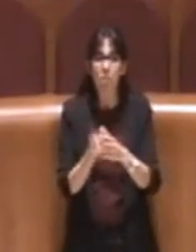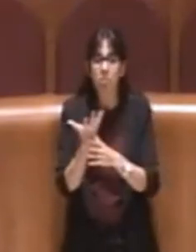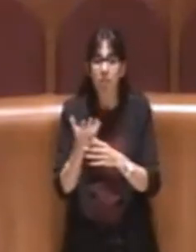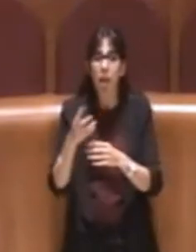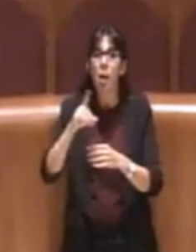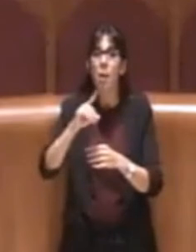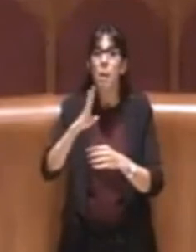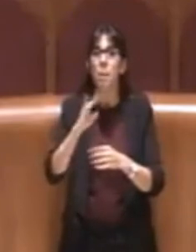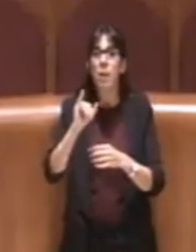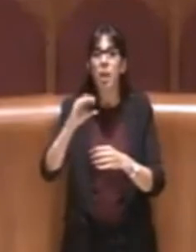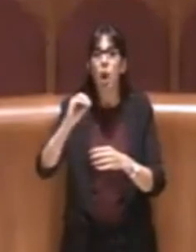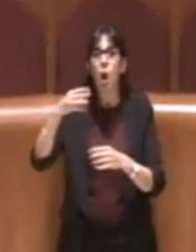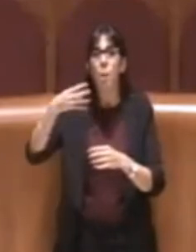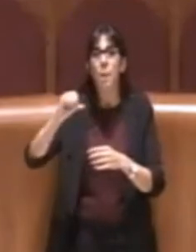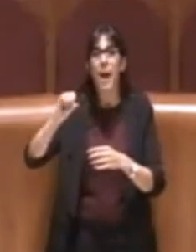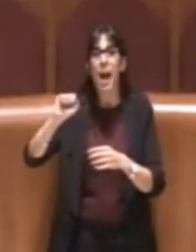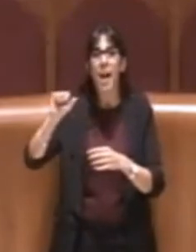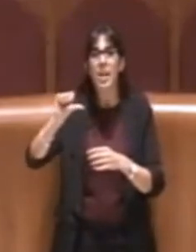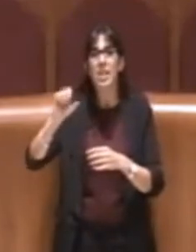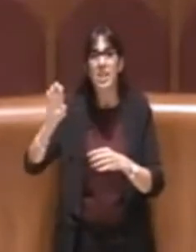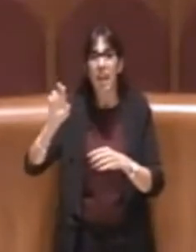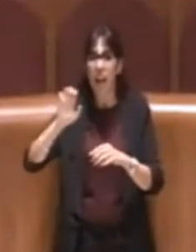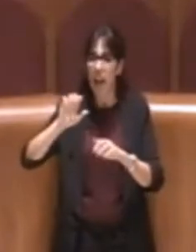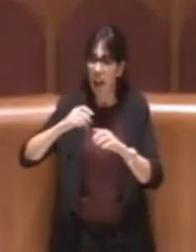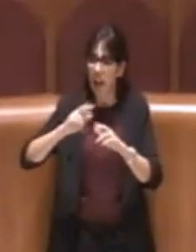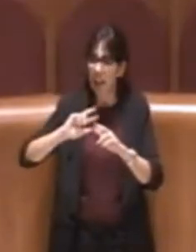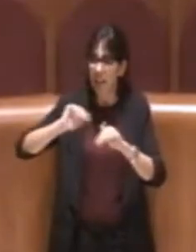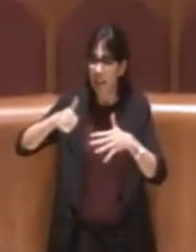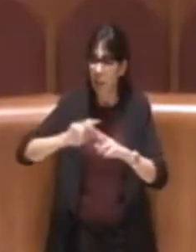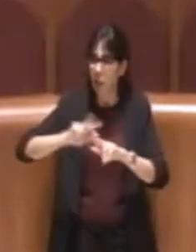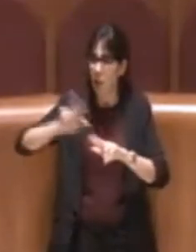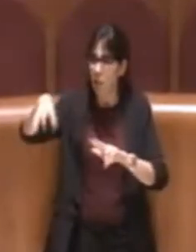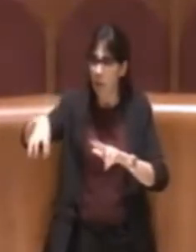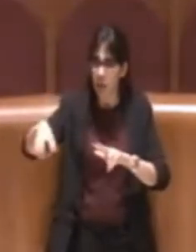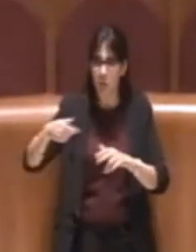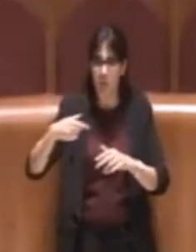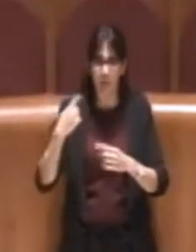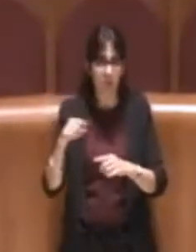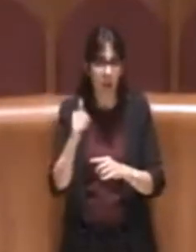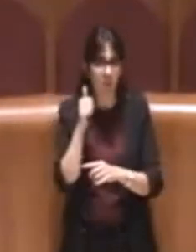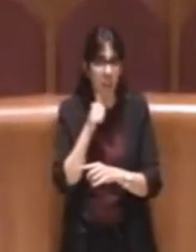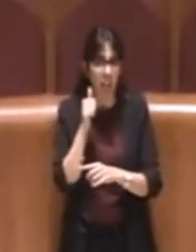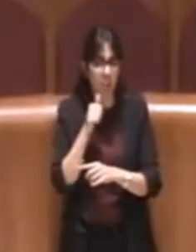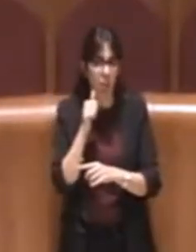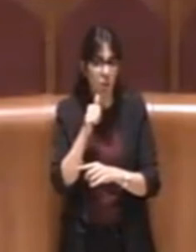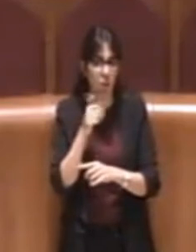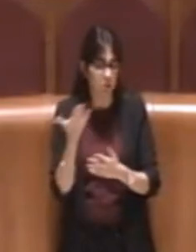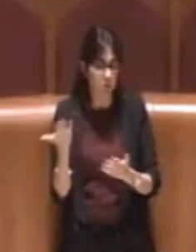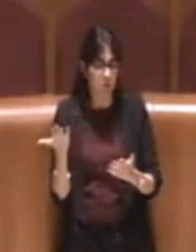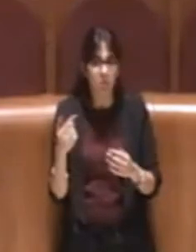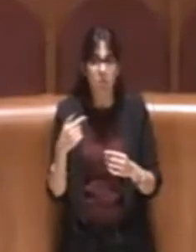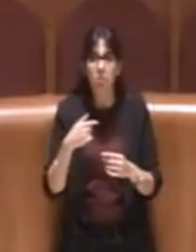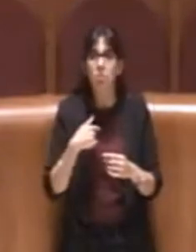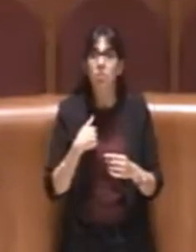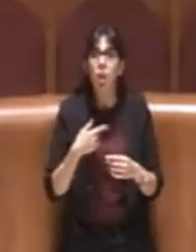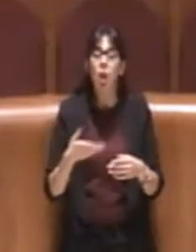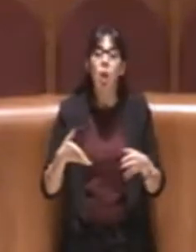assolutamente una falsità, credevo che in questo Consiglio si potesse evitare. Chiudo questo intervento